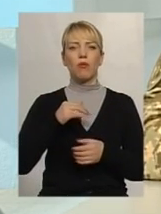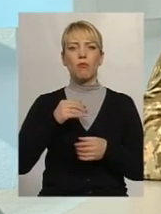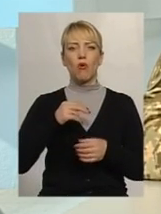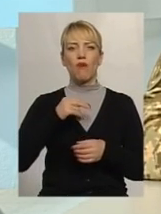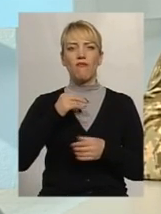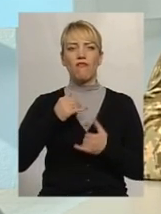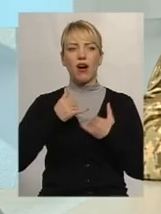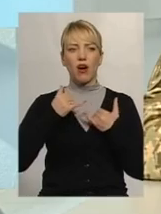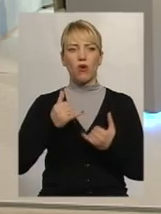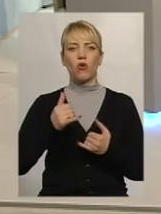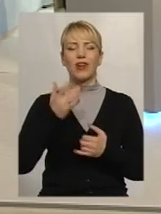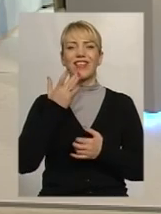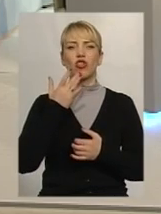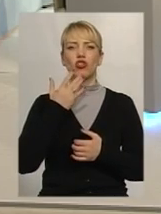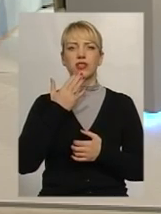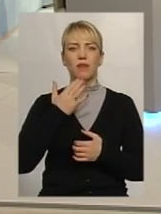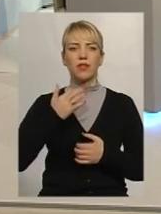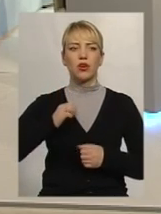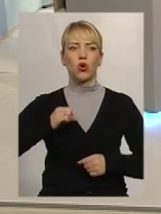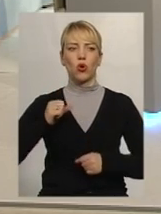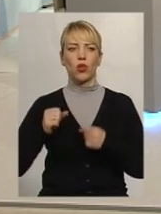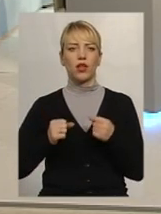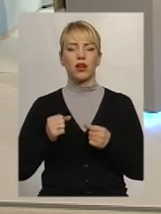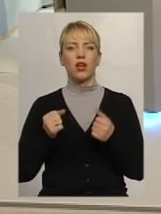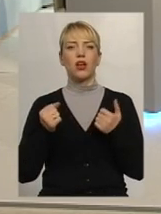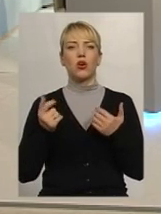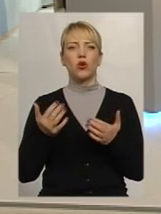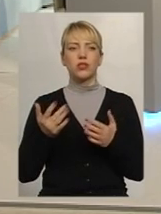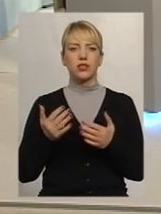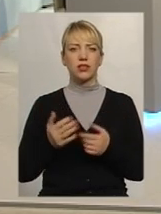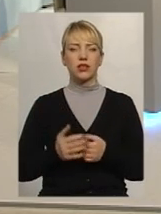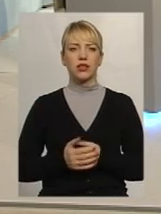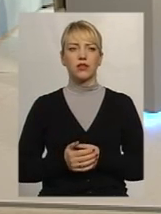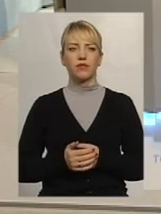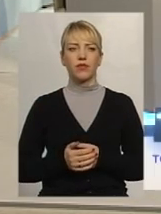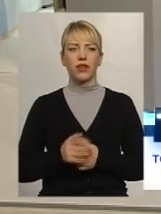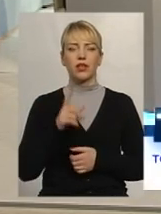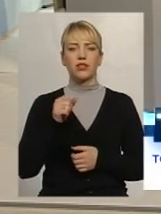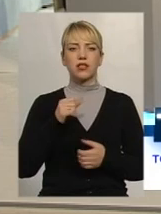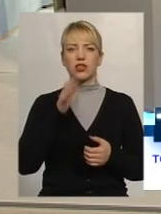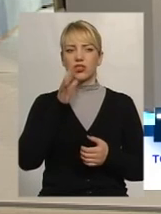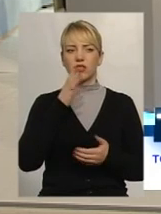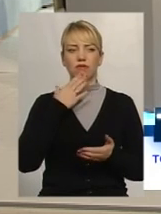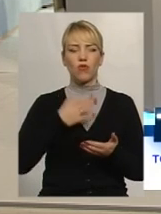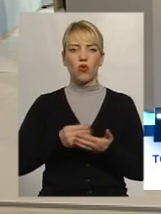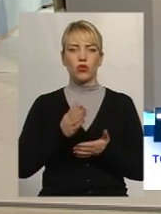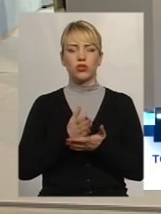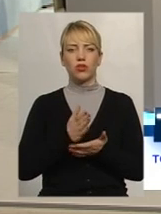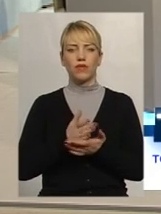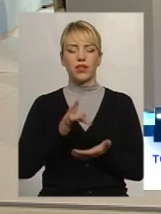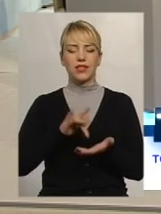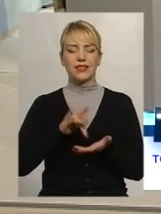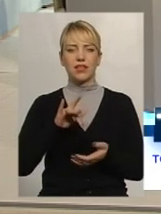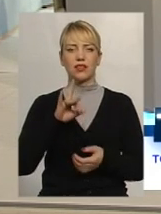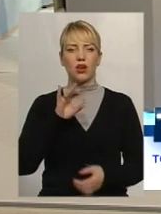іноземних колег, оскільки тільки за час своєї існування Центр розмінування відвідала